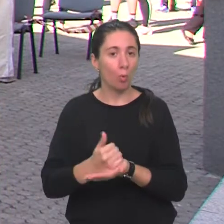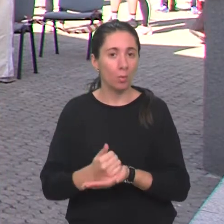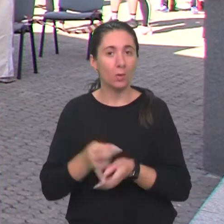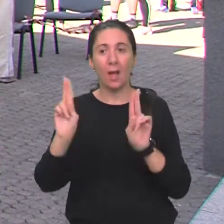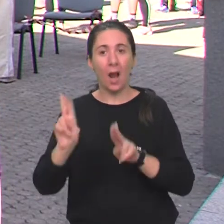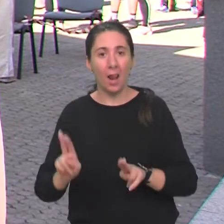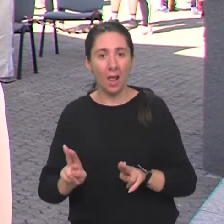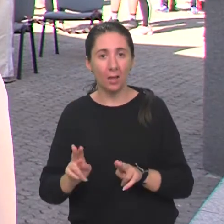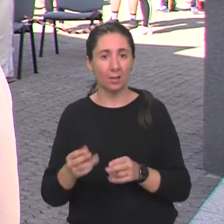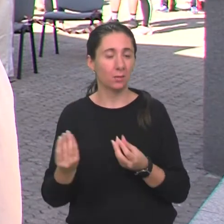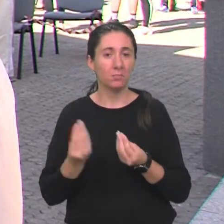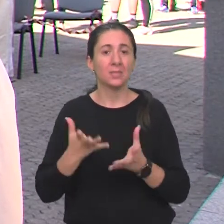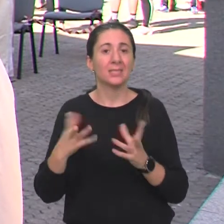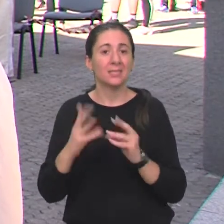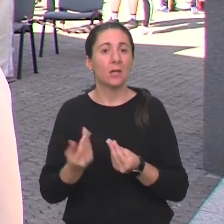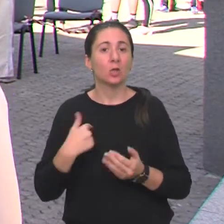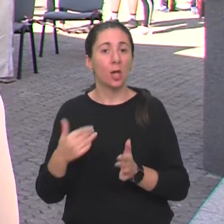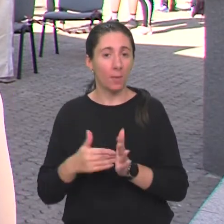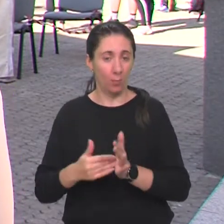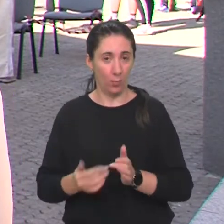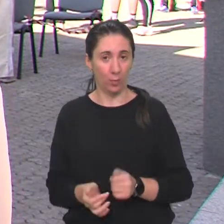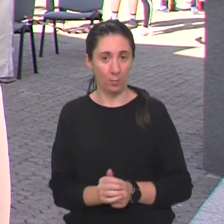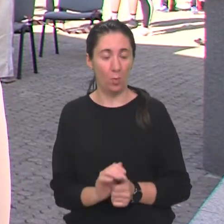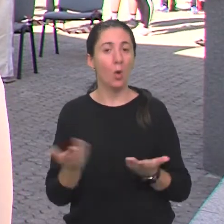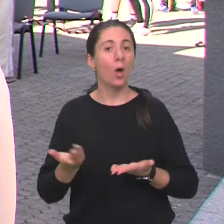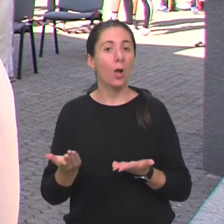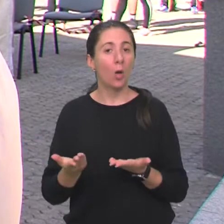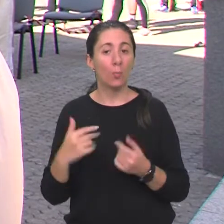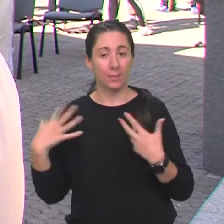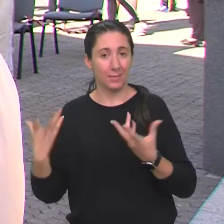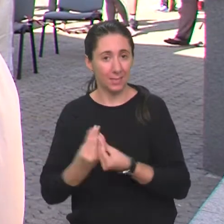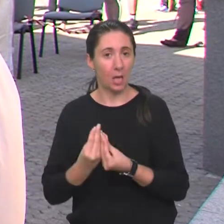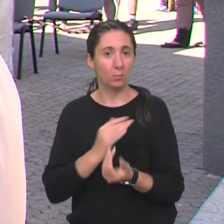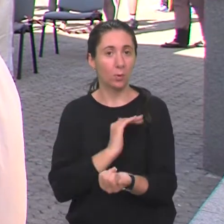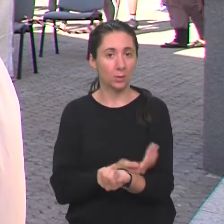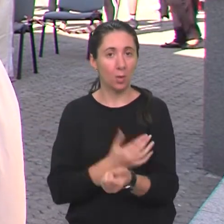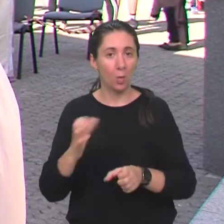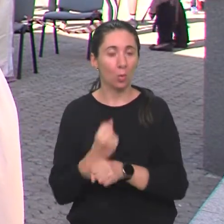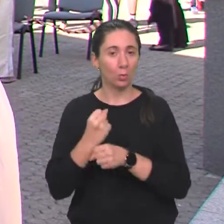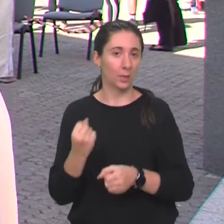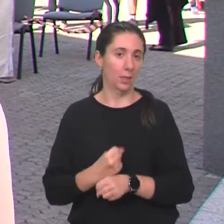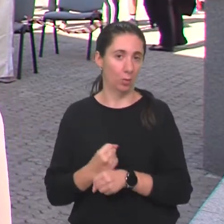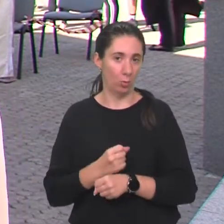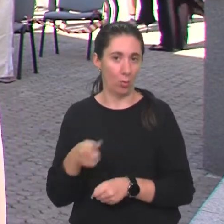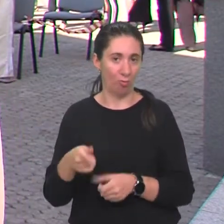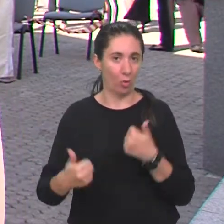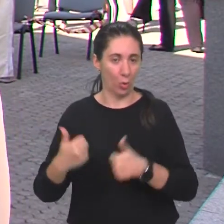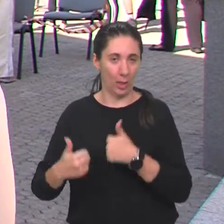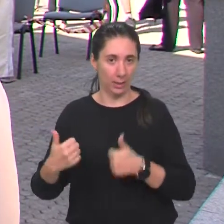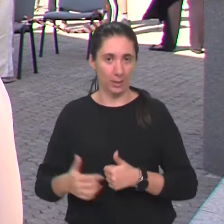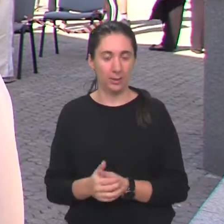i električne energije i sve što nama ovdje je potrebno kako bi smo zajedničkim snagama uspjeli odraditi ovo